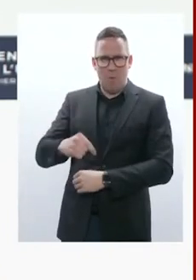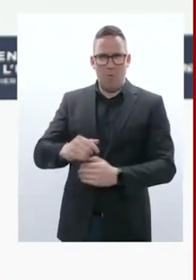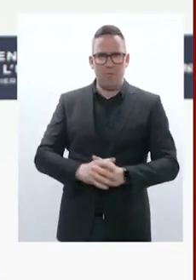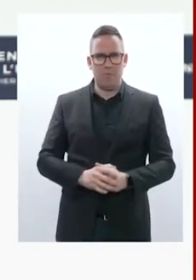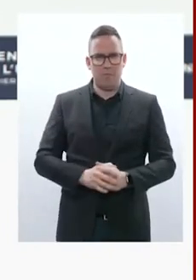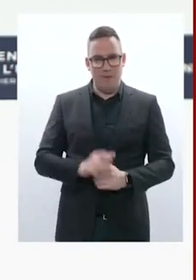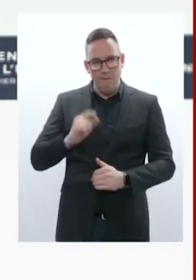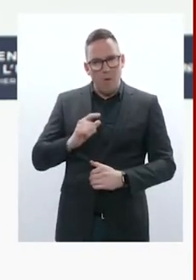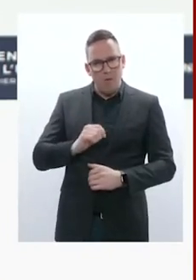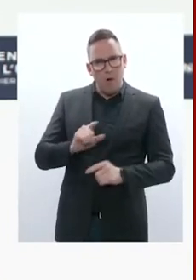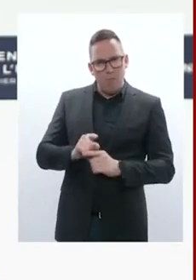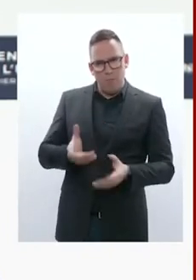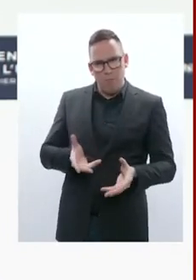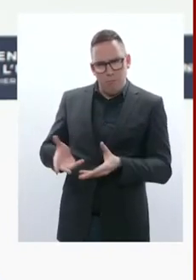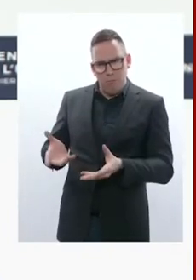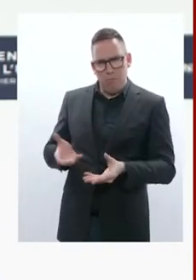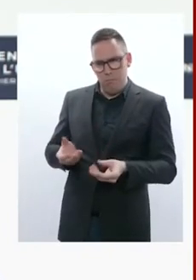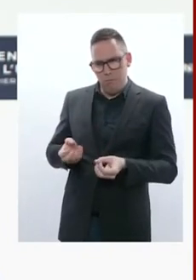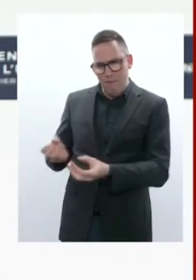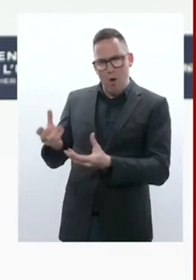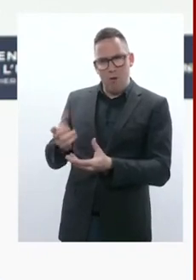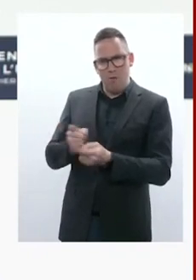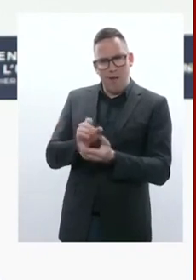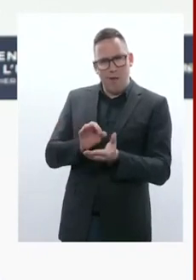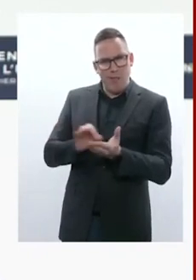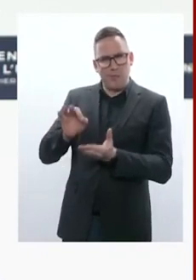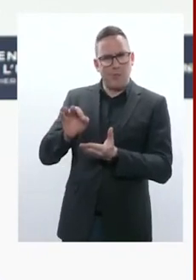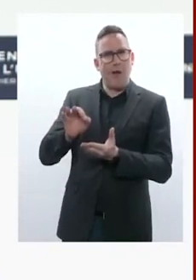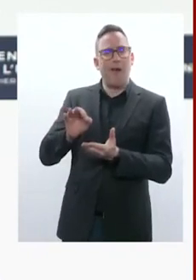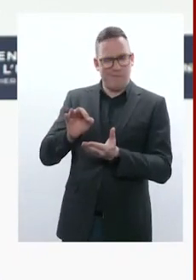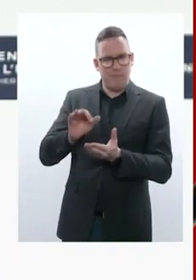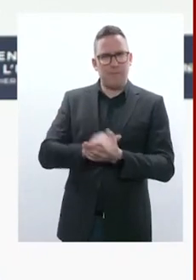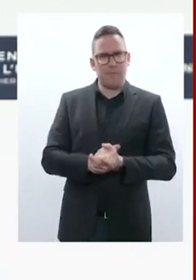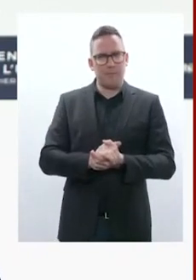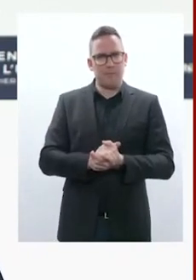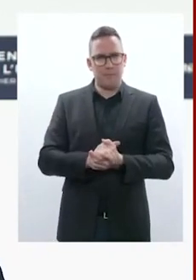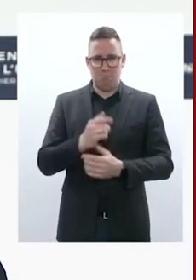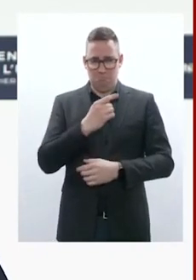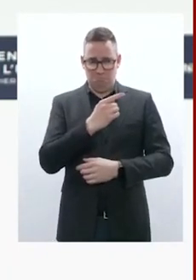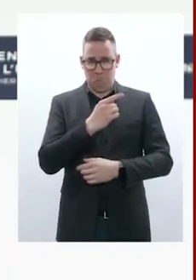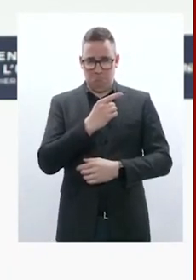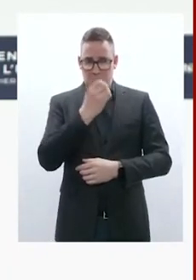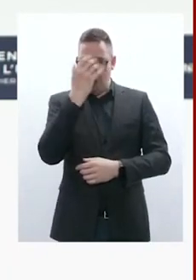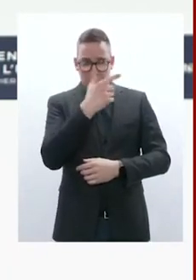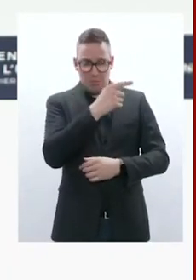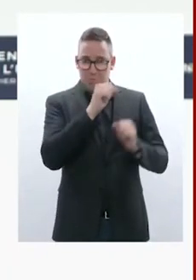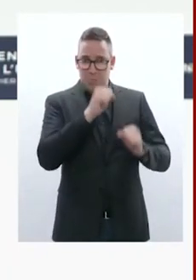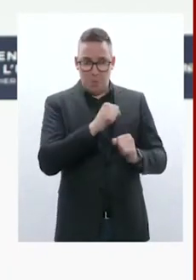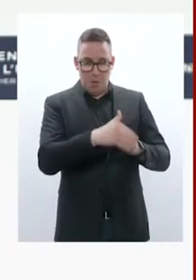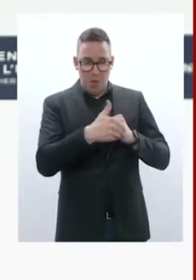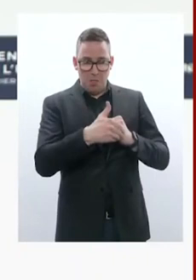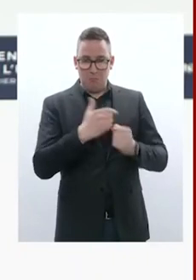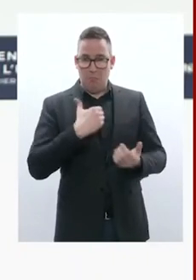stratégiques qui sont là sur la capacité américaine à décider d'une aide supplémentaire, sur le résultat aussi des élections